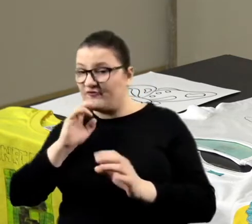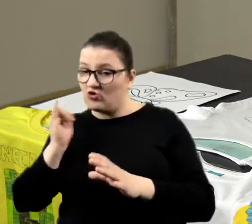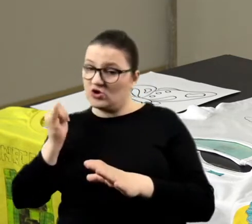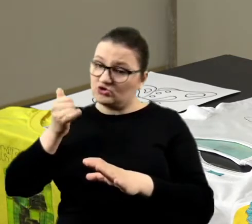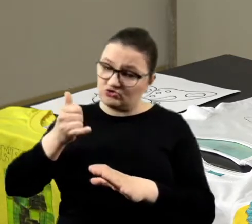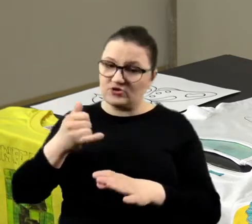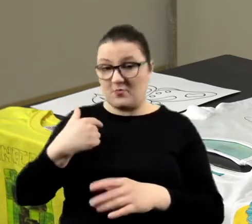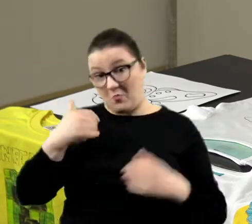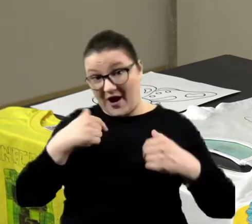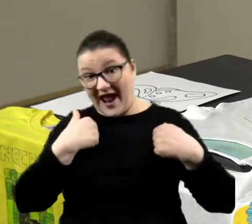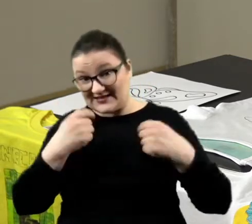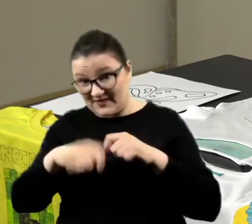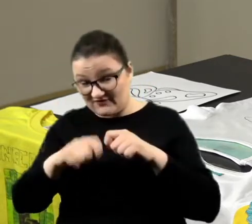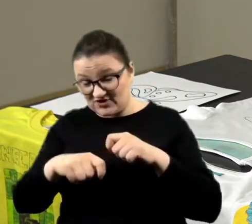ja sprawdzić?